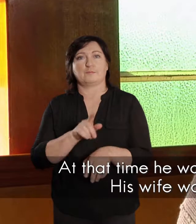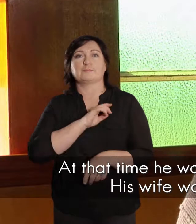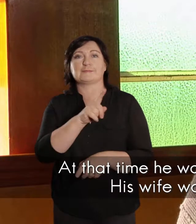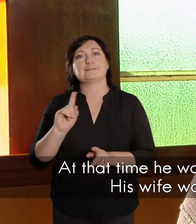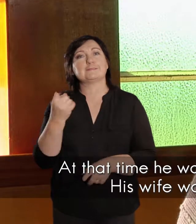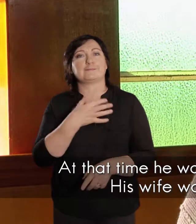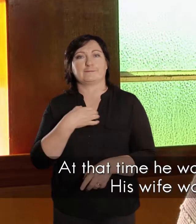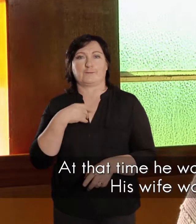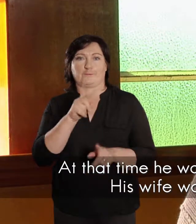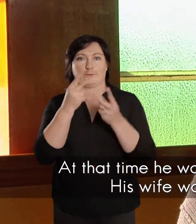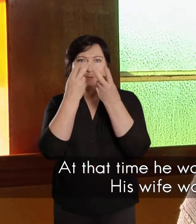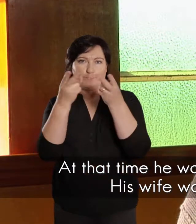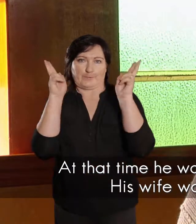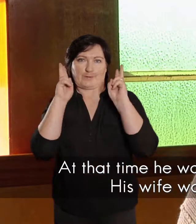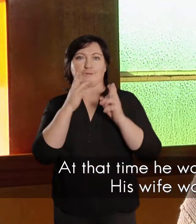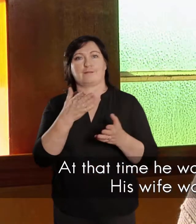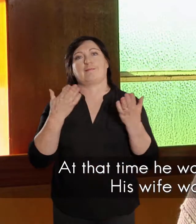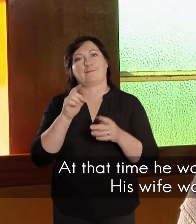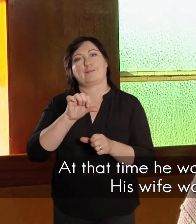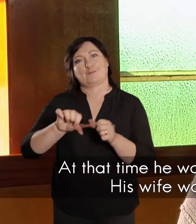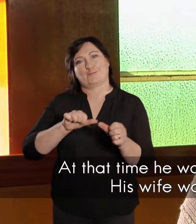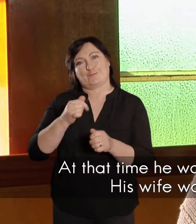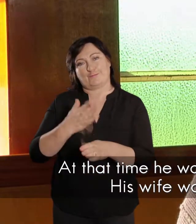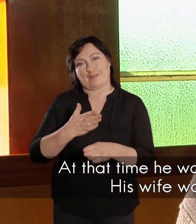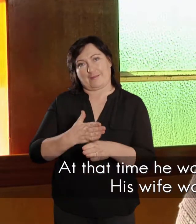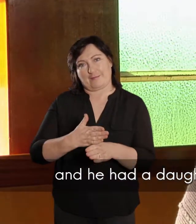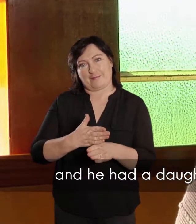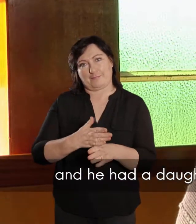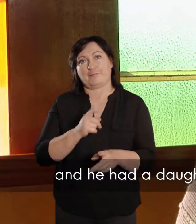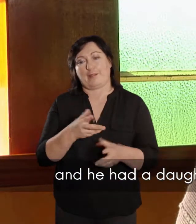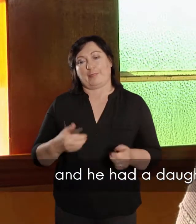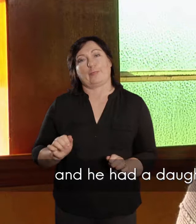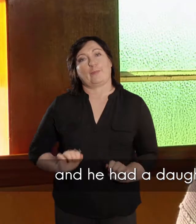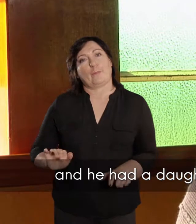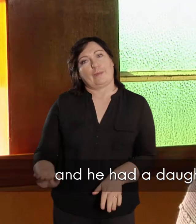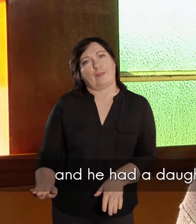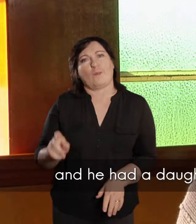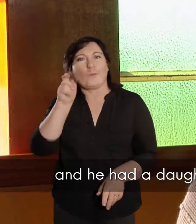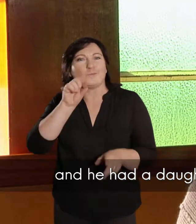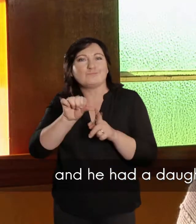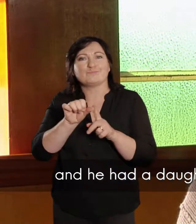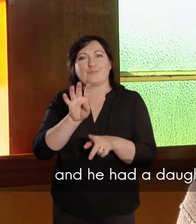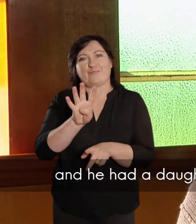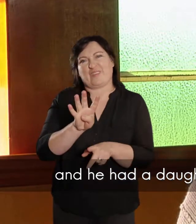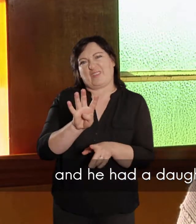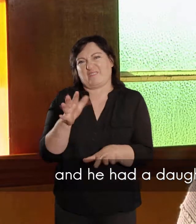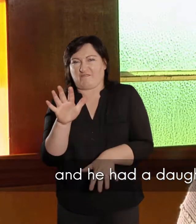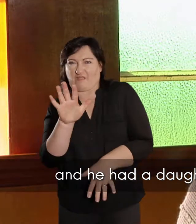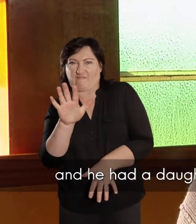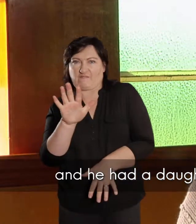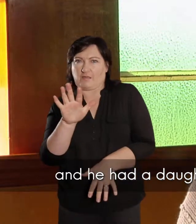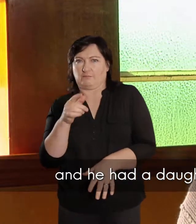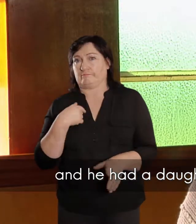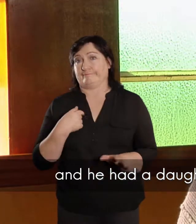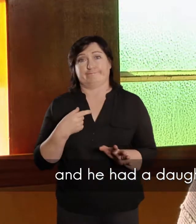universiteit, het maatskapelik gedoen, en hy het een dochterkie gehad, ek denk sy was so vier jaar oud,